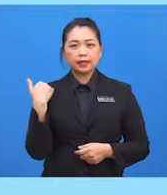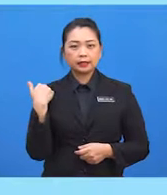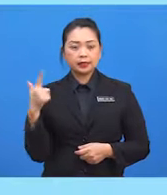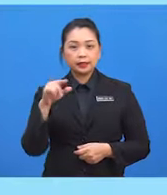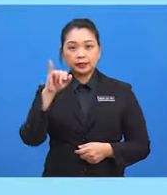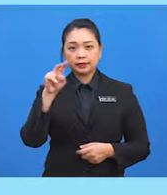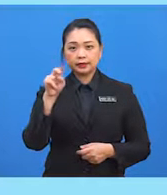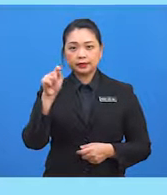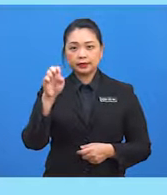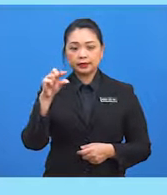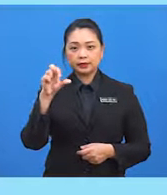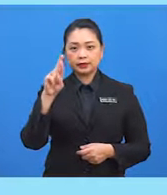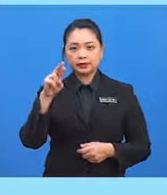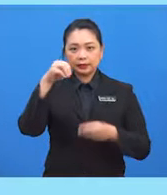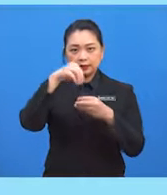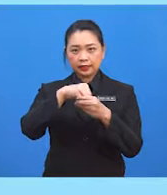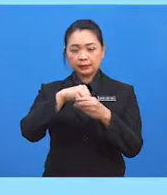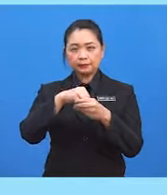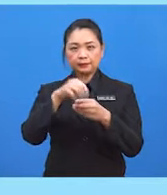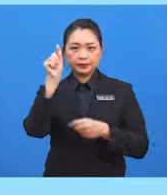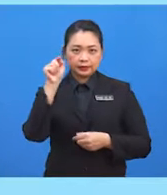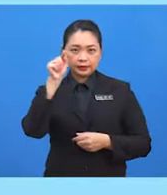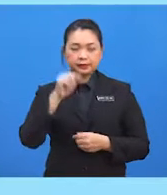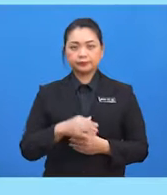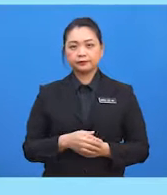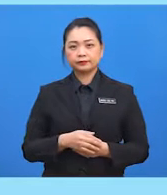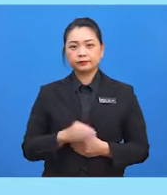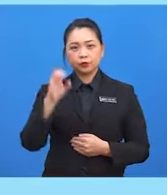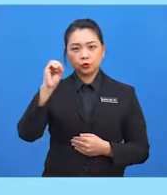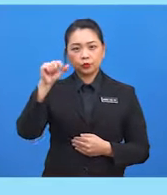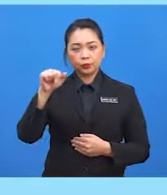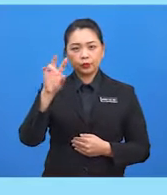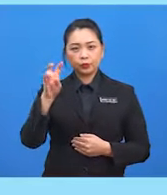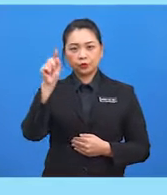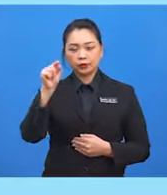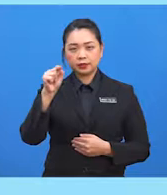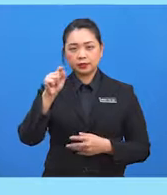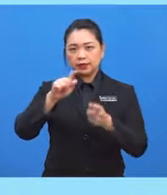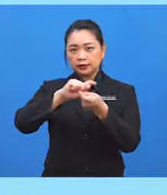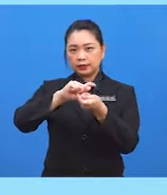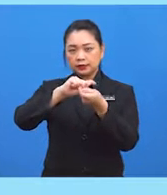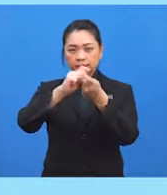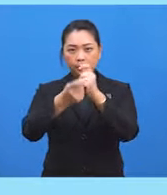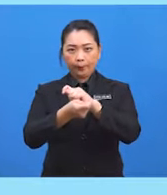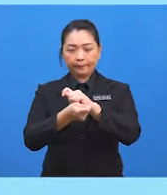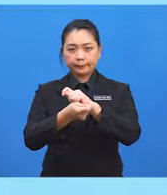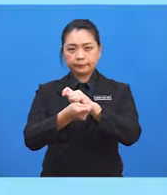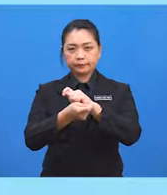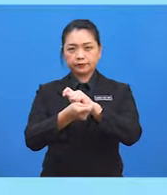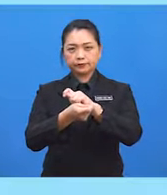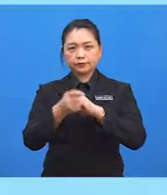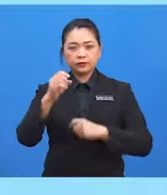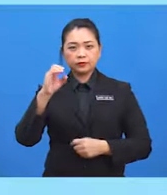unit darjah. Sifar 0.7 darjah dicerakinkan kepada sifar 0